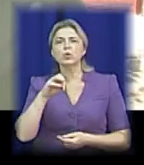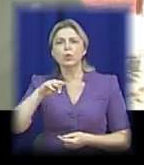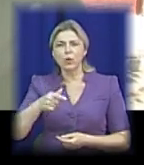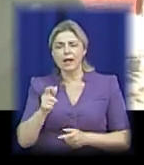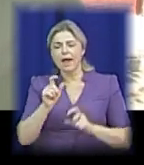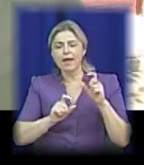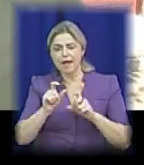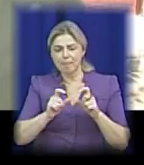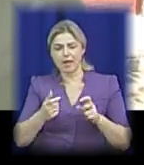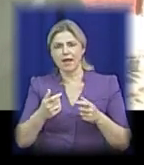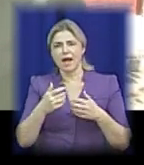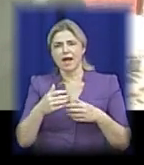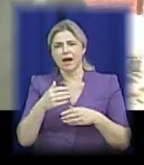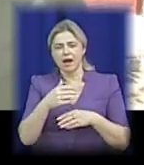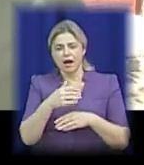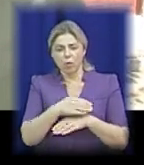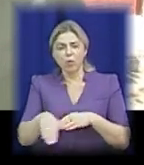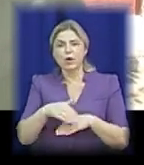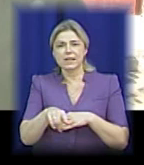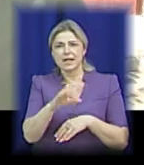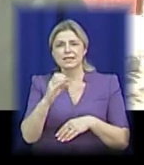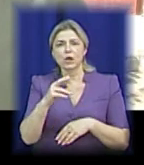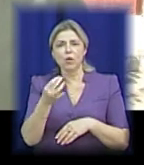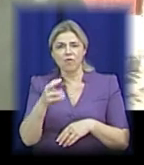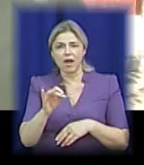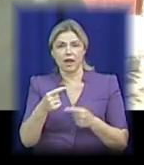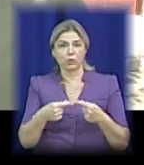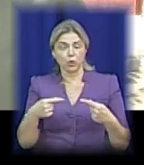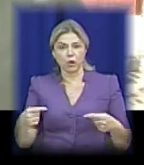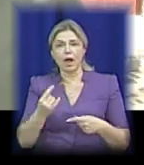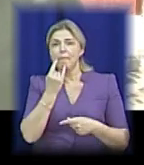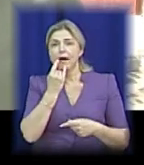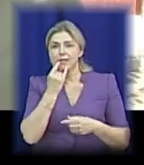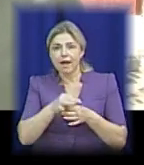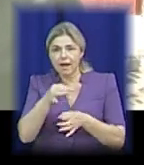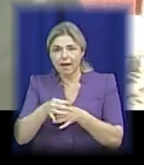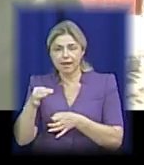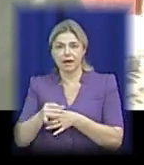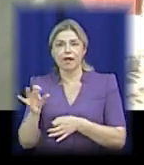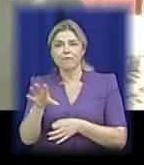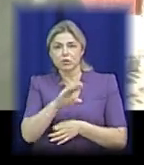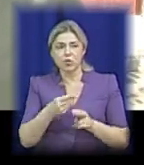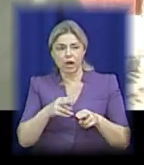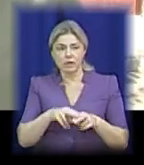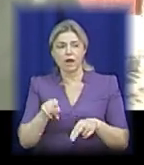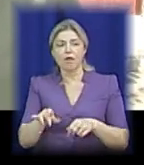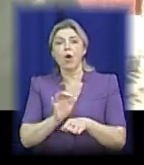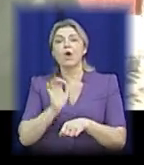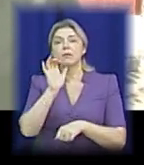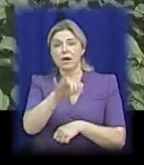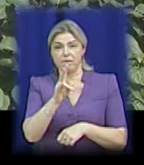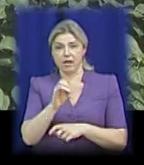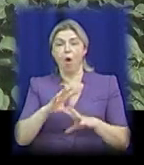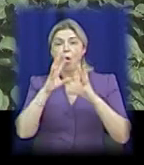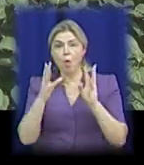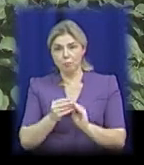хімія побутова, садова і так далі, батарейки ті ж самі, воно все їде на загальний смітник.